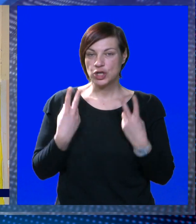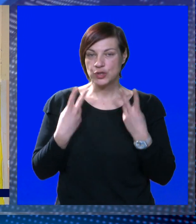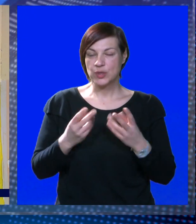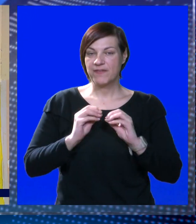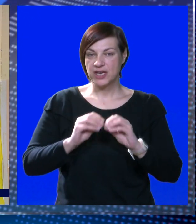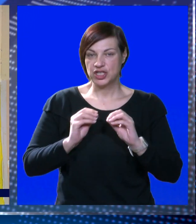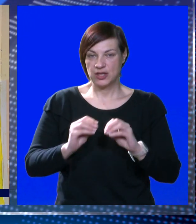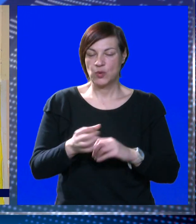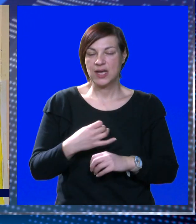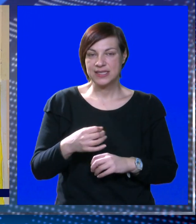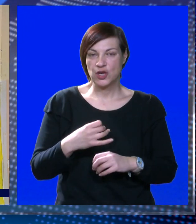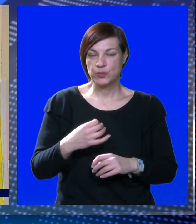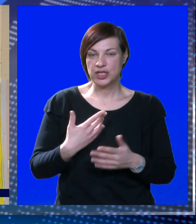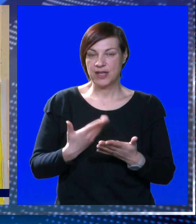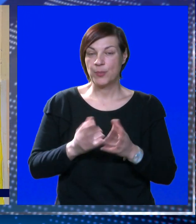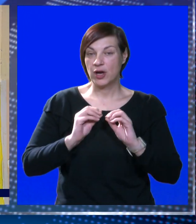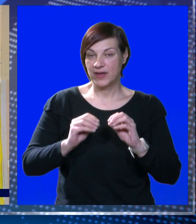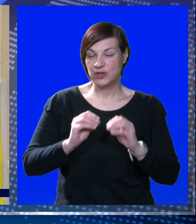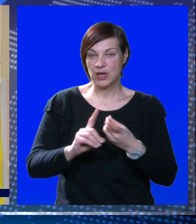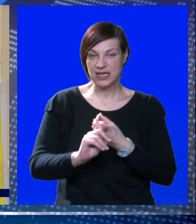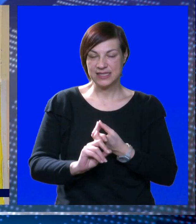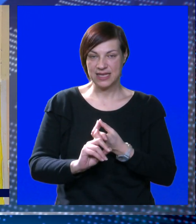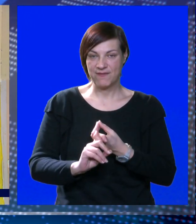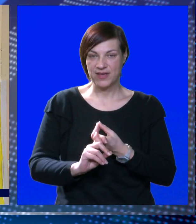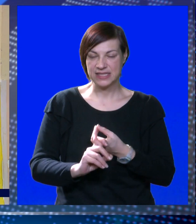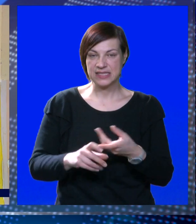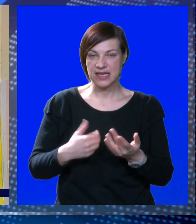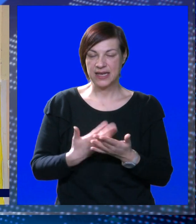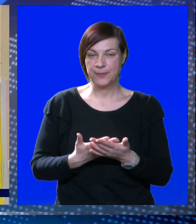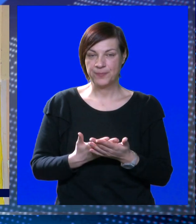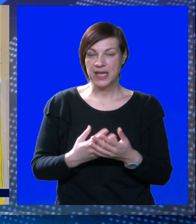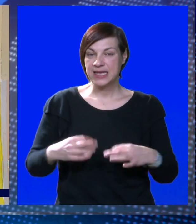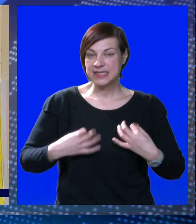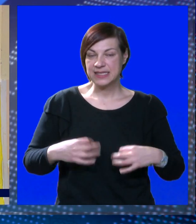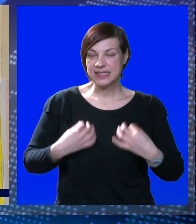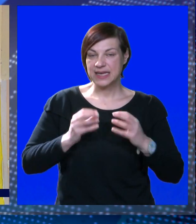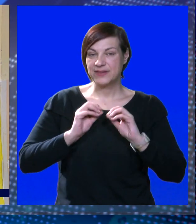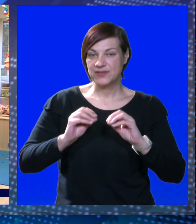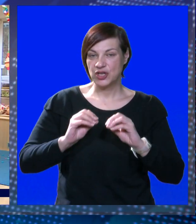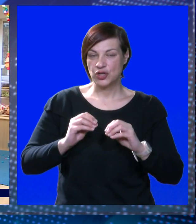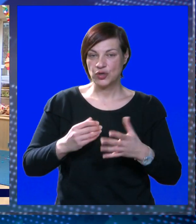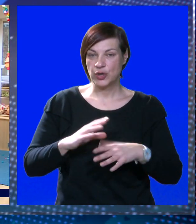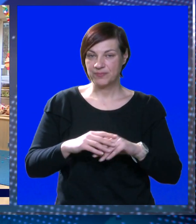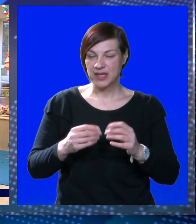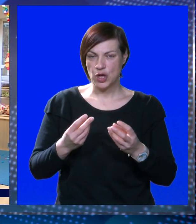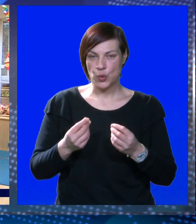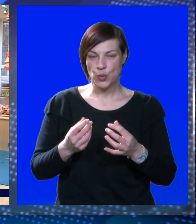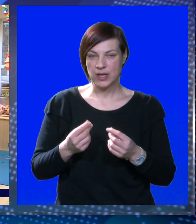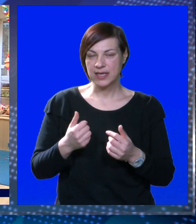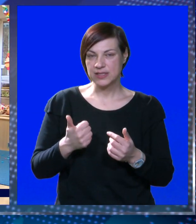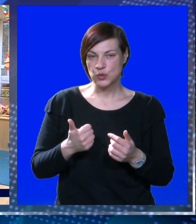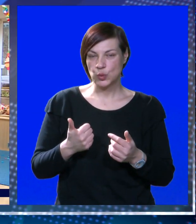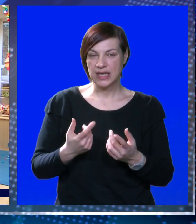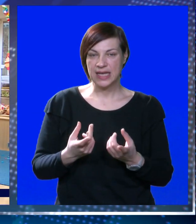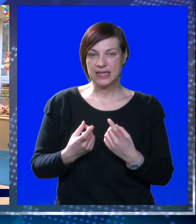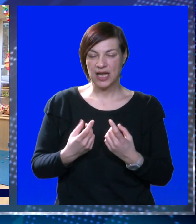su nam važne edukacije općenito, a pogotovo edukacije vezane za zdravstveni odgoj. Ruke su jedan